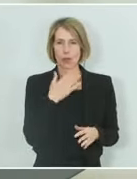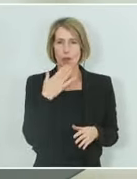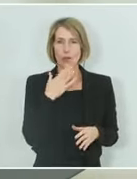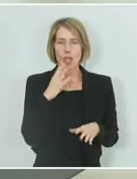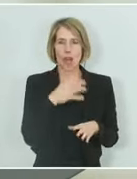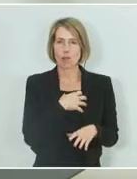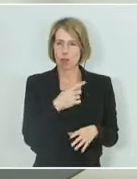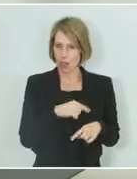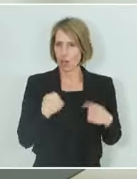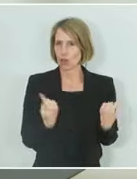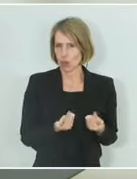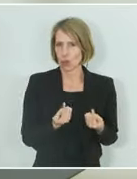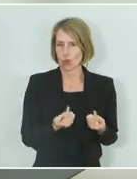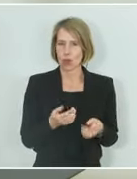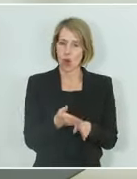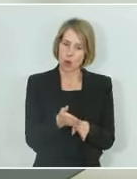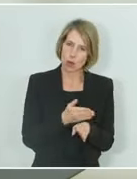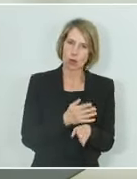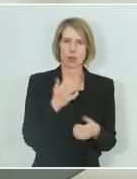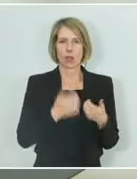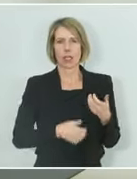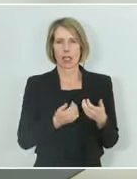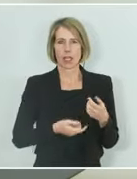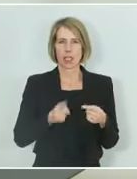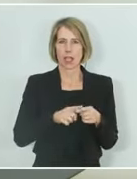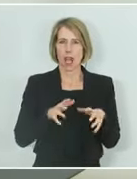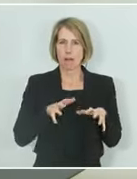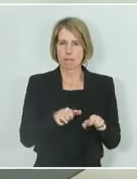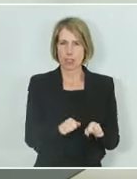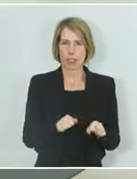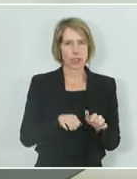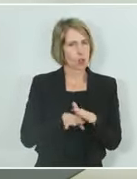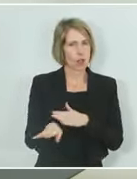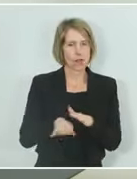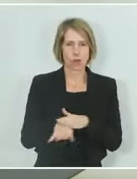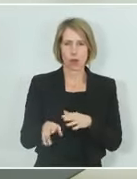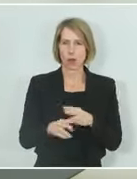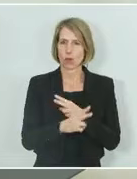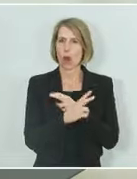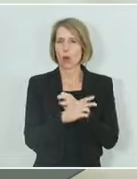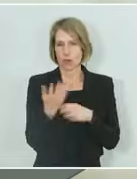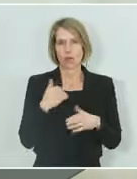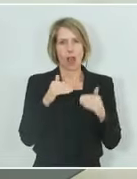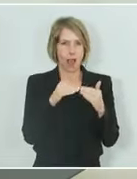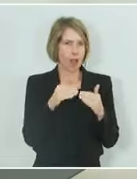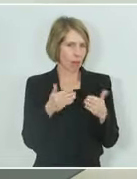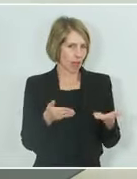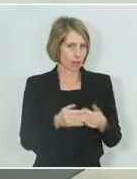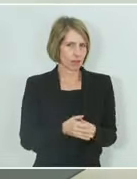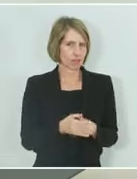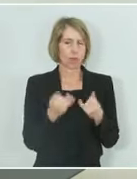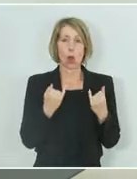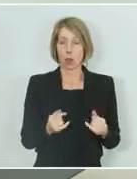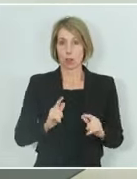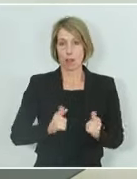die vor dem Krieg und der Besetzung geflohen sind, heute leben und arbeiten sich